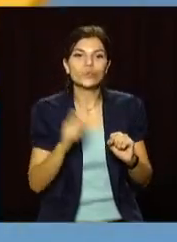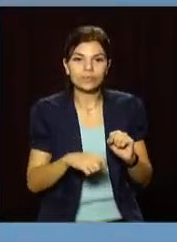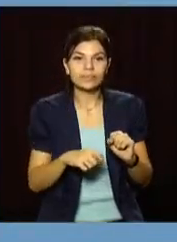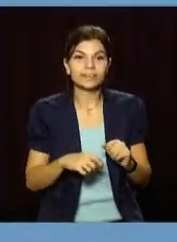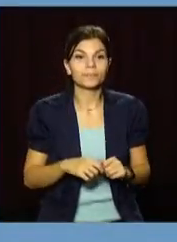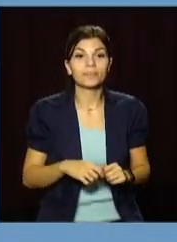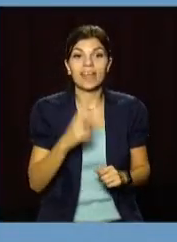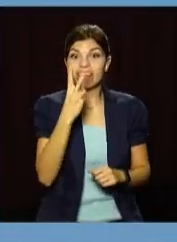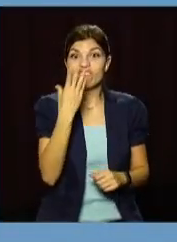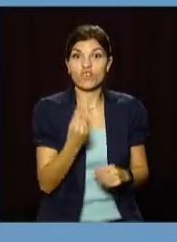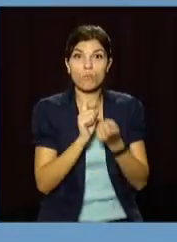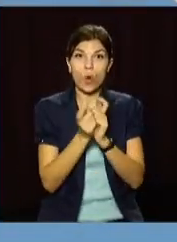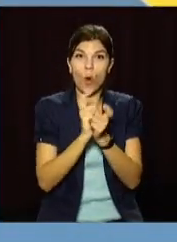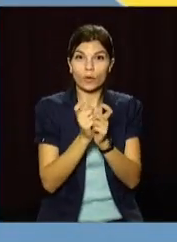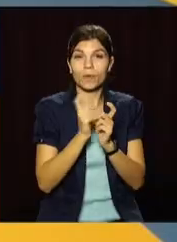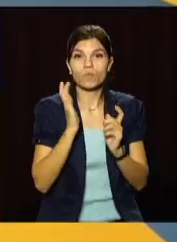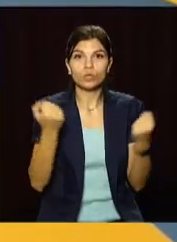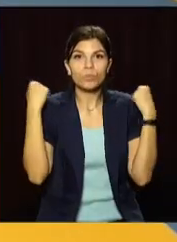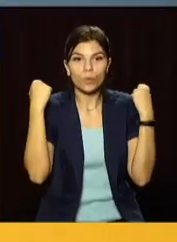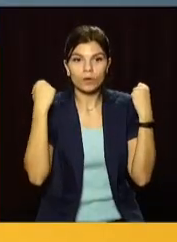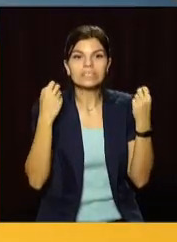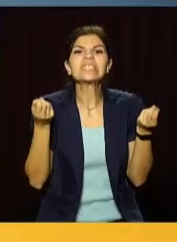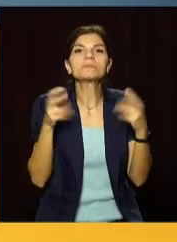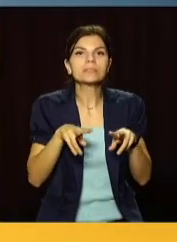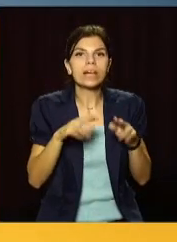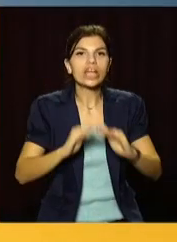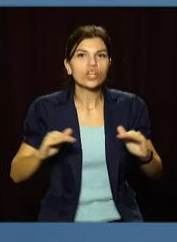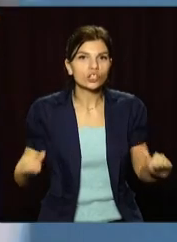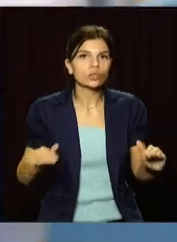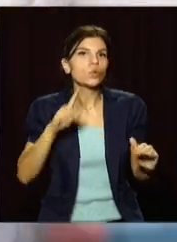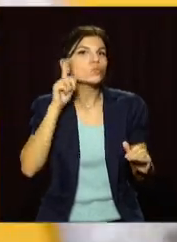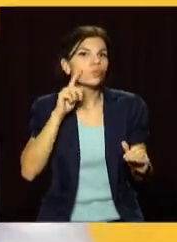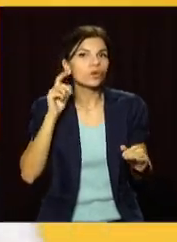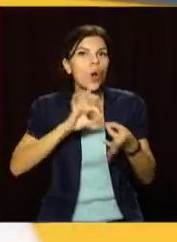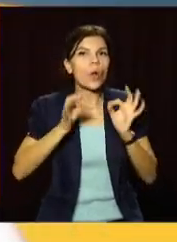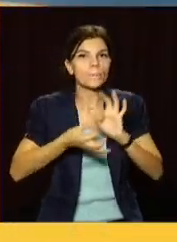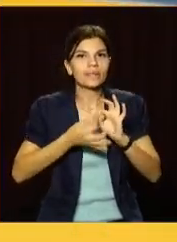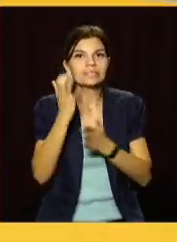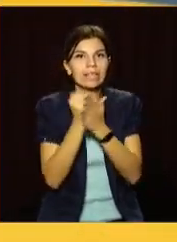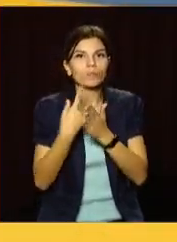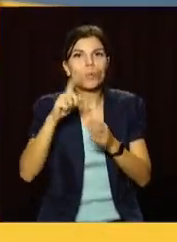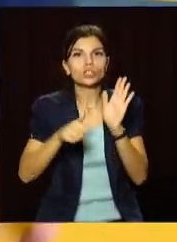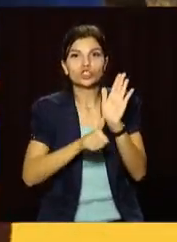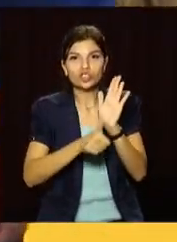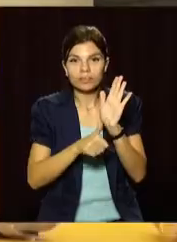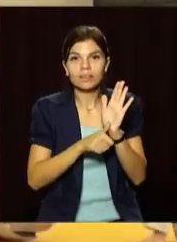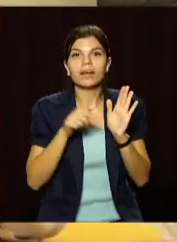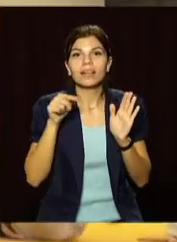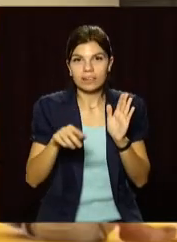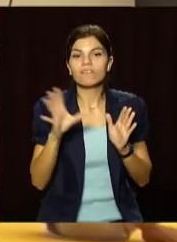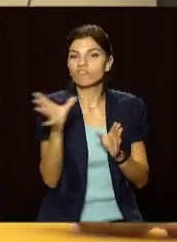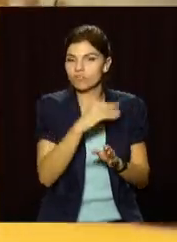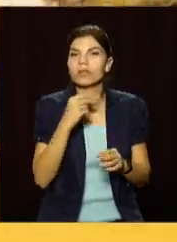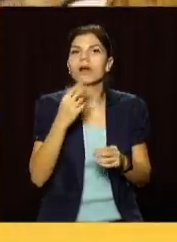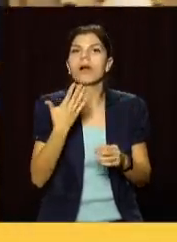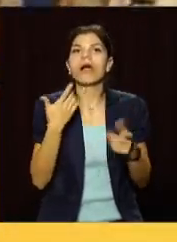Дводенна боротьба проходитиме у спорткомплексі спеціалізованої дитячо-юнацької школи Олімпійського резерву номер 6 з дотриманням всіх